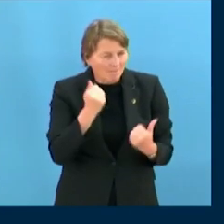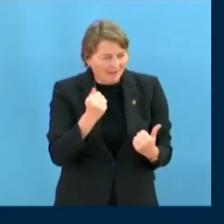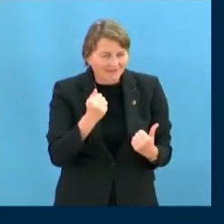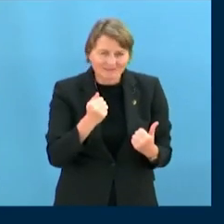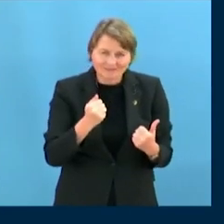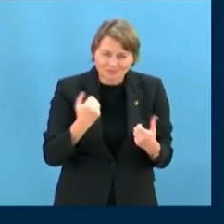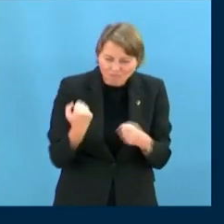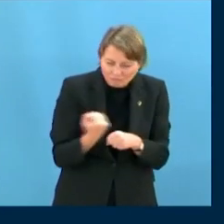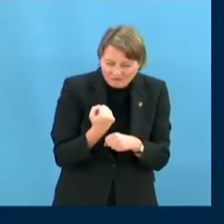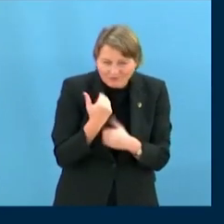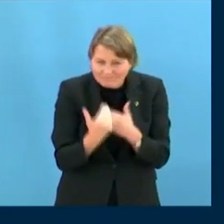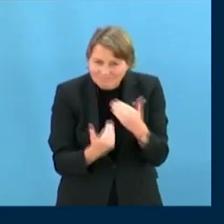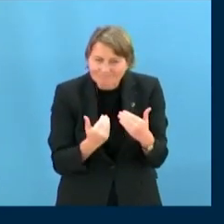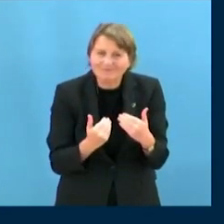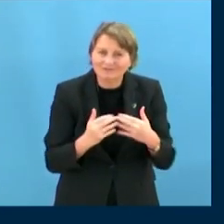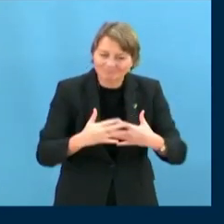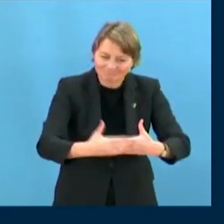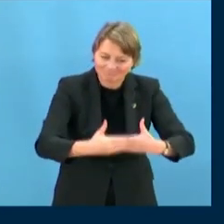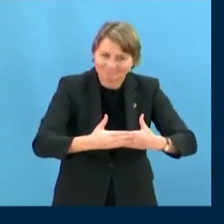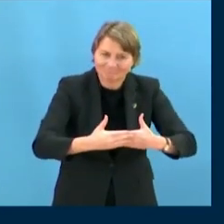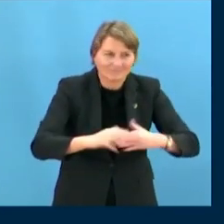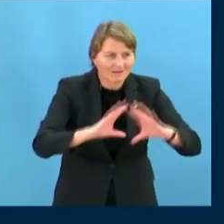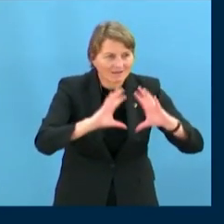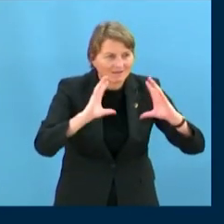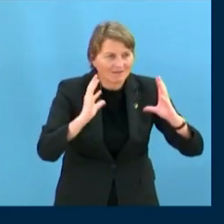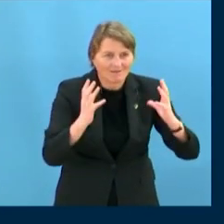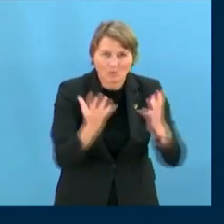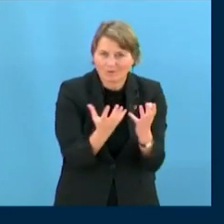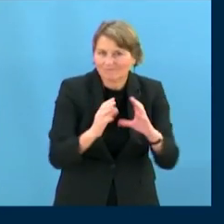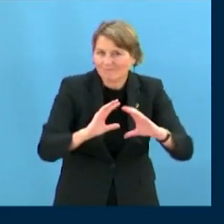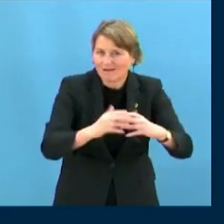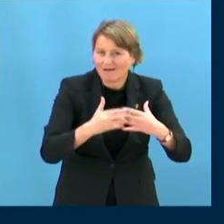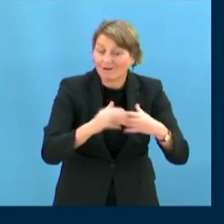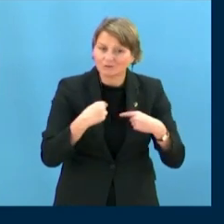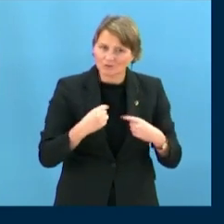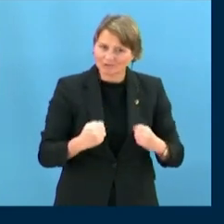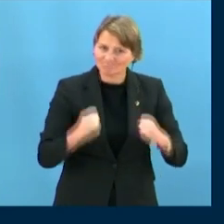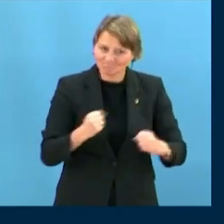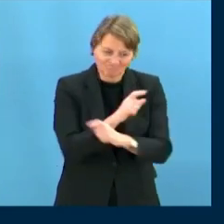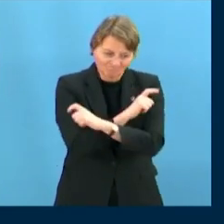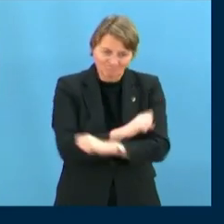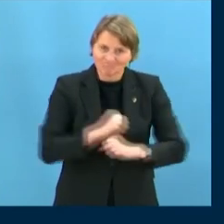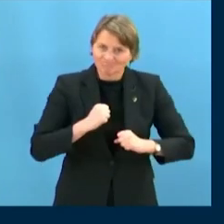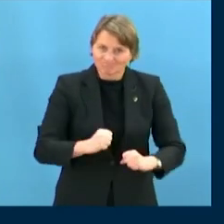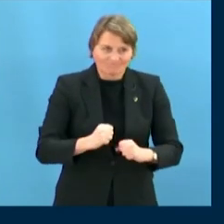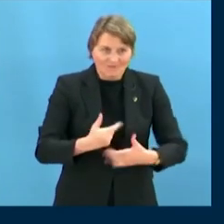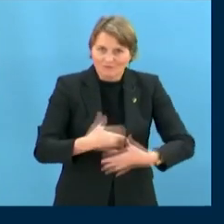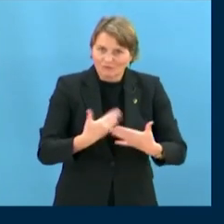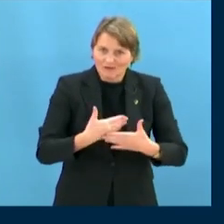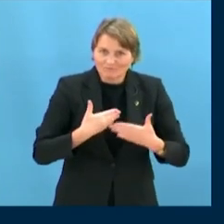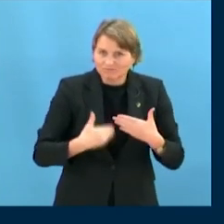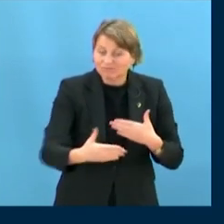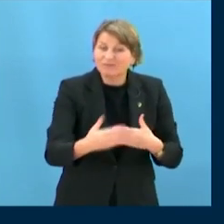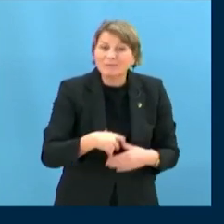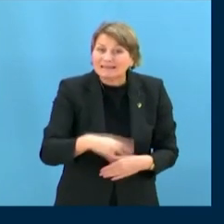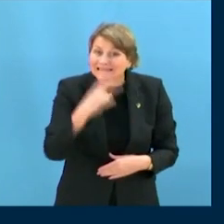permettent de préserver notre quotidien et de renforcer notre résilience. La convoitise, la falsification, la destruction, les